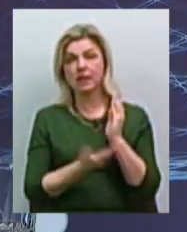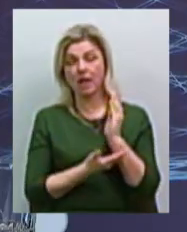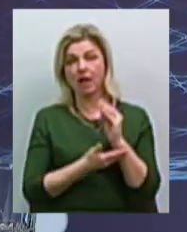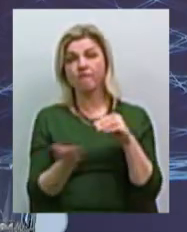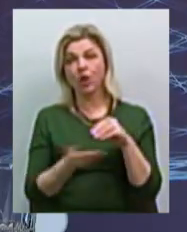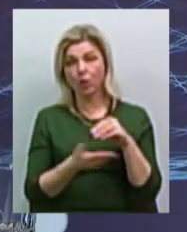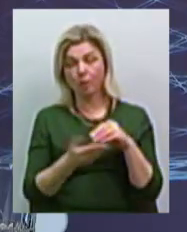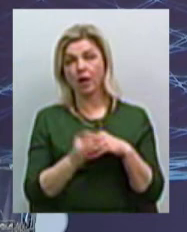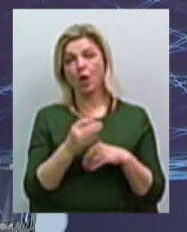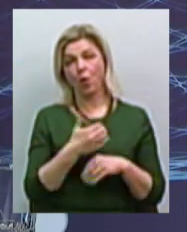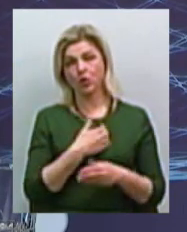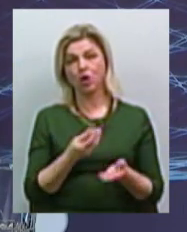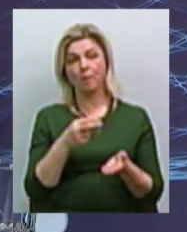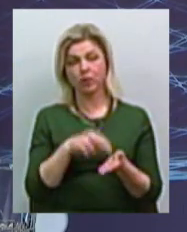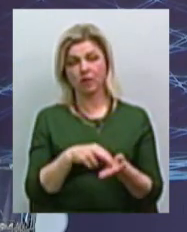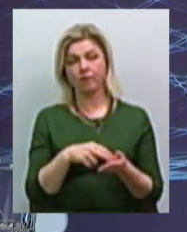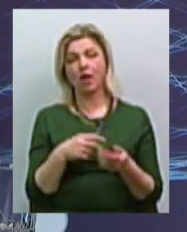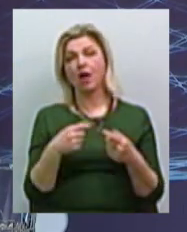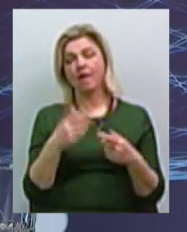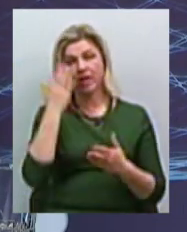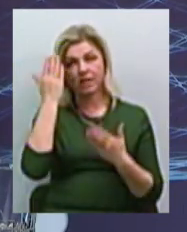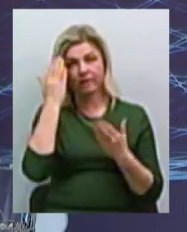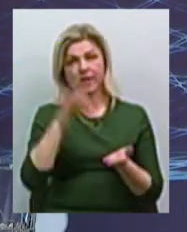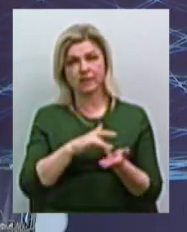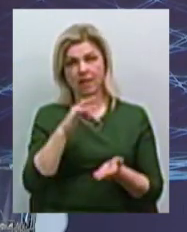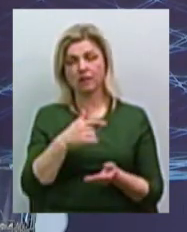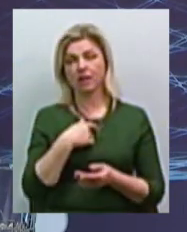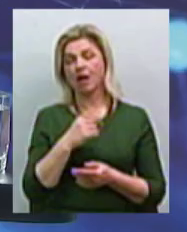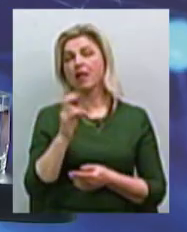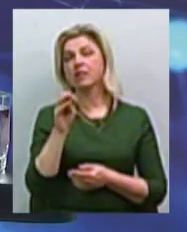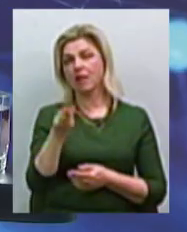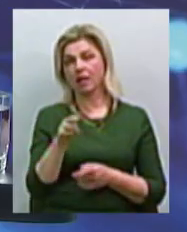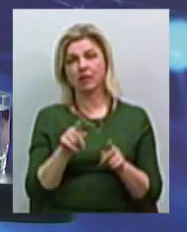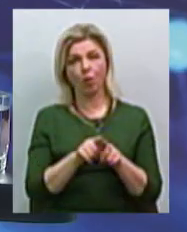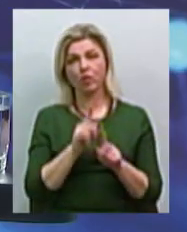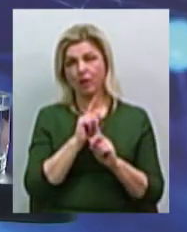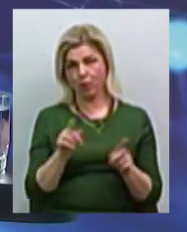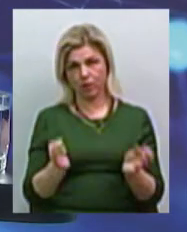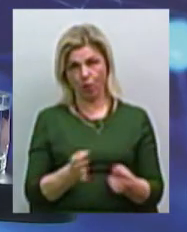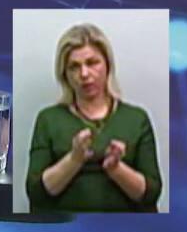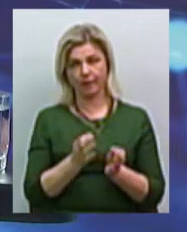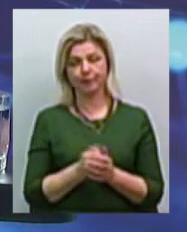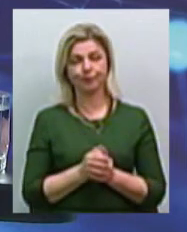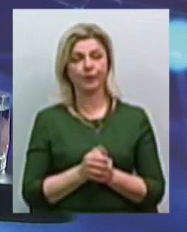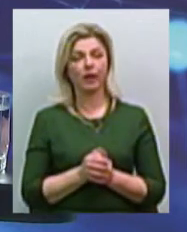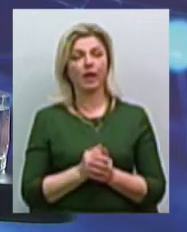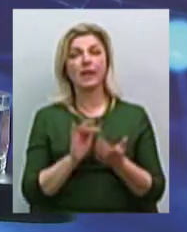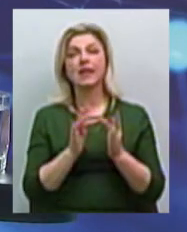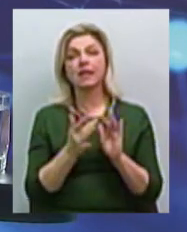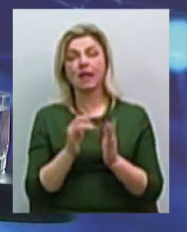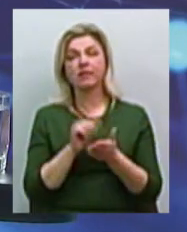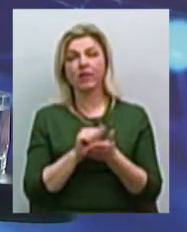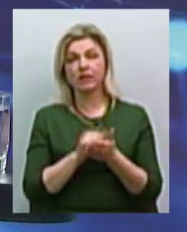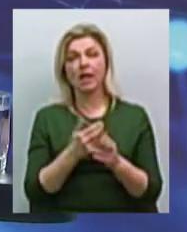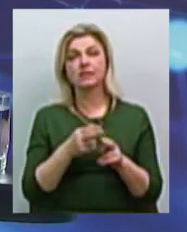п'ять років поставити. Я кажу, ні, цього не бить ніколи. Ну, як повідомляє інтернет-видання «Новості Н», цей